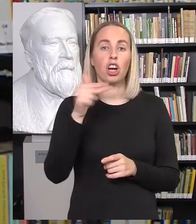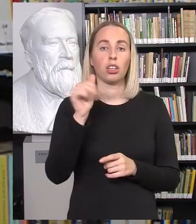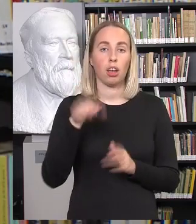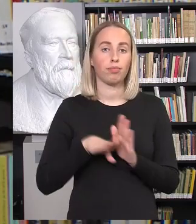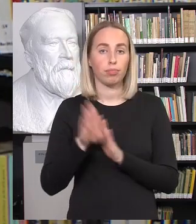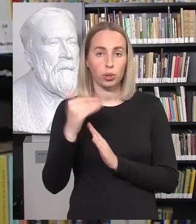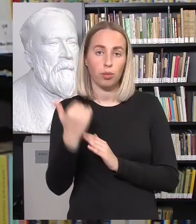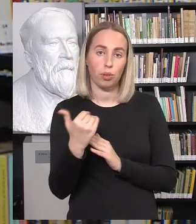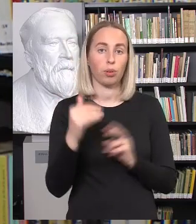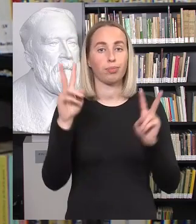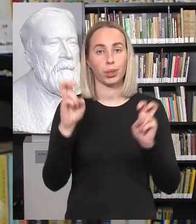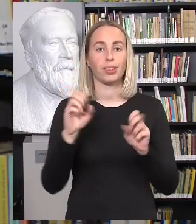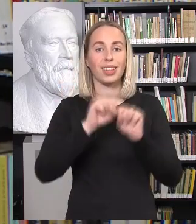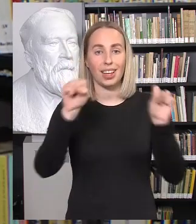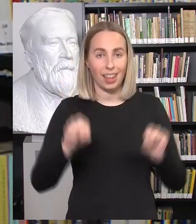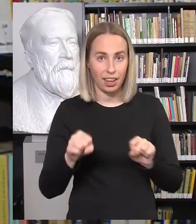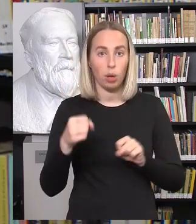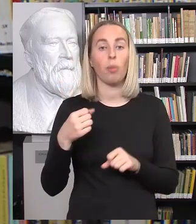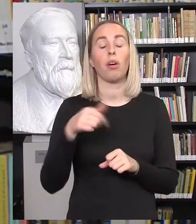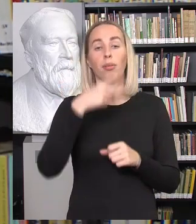vadinasi Lietuva 2030.